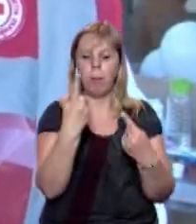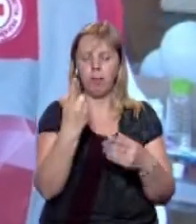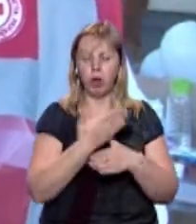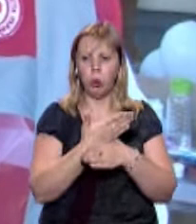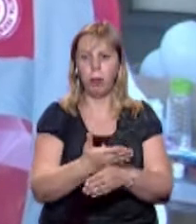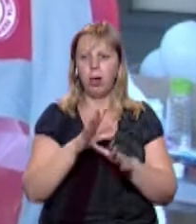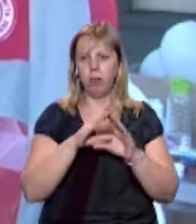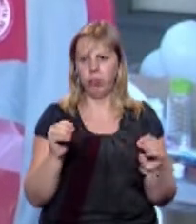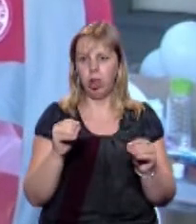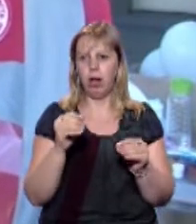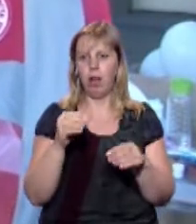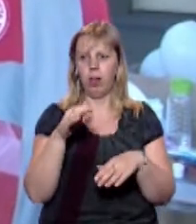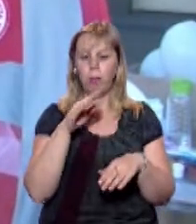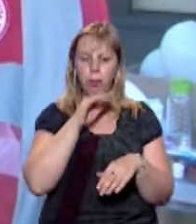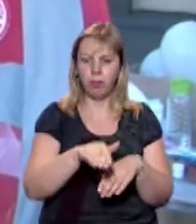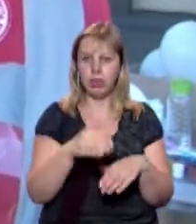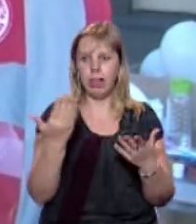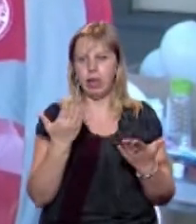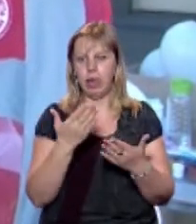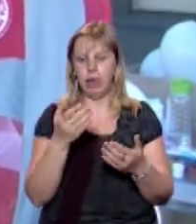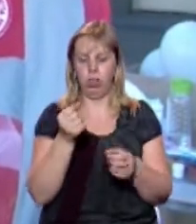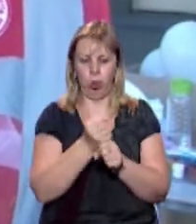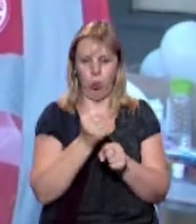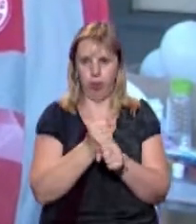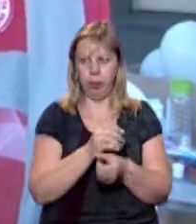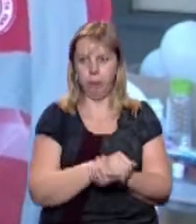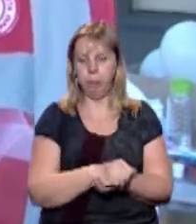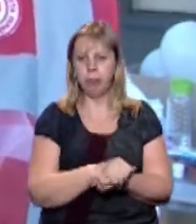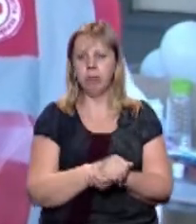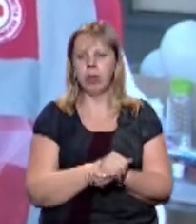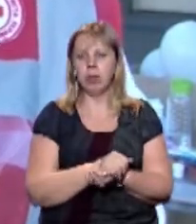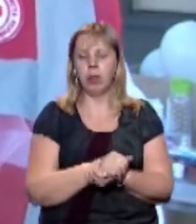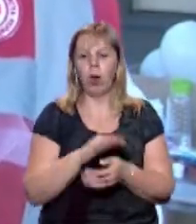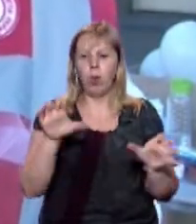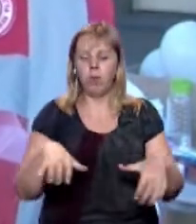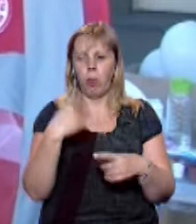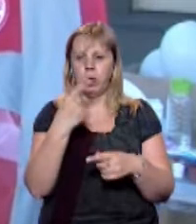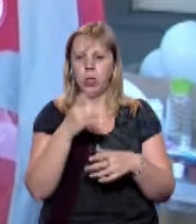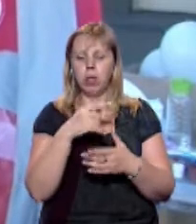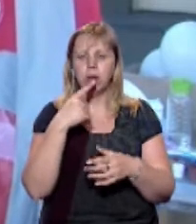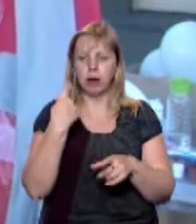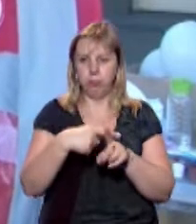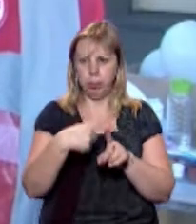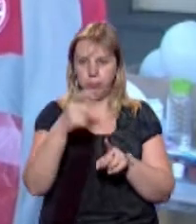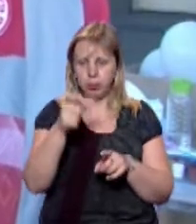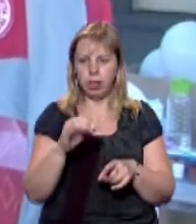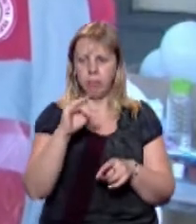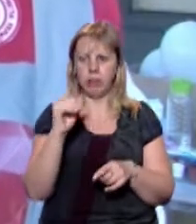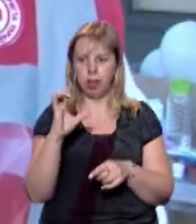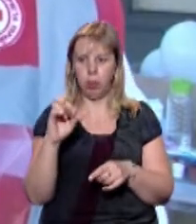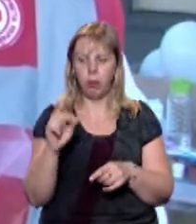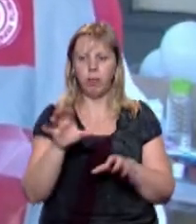допомоги вже фахівцями, які вміють це робити. Голова обласної організації «Червоного Христа» Іванна